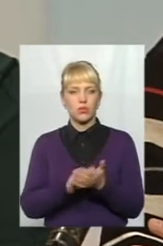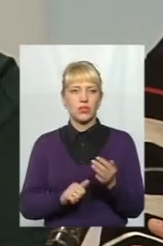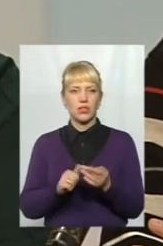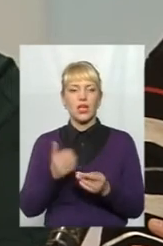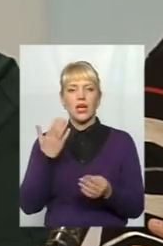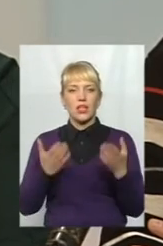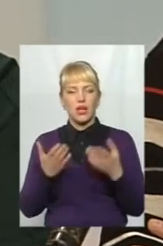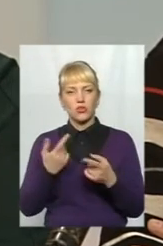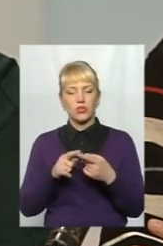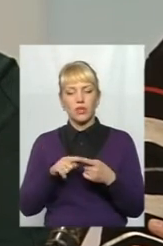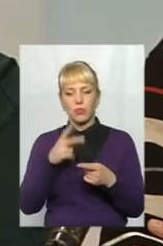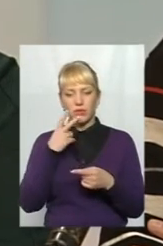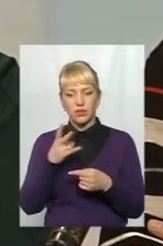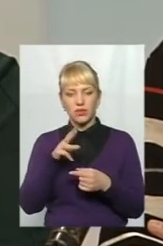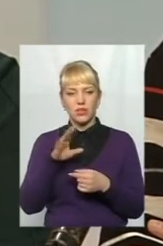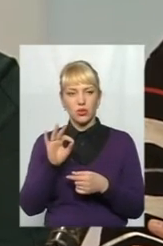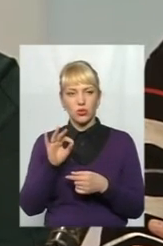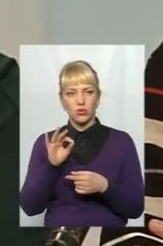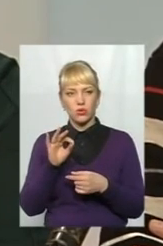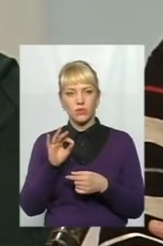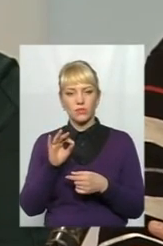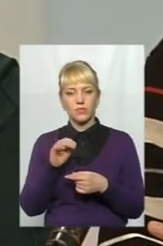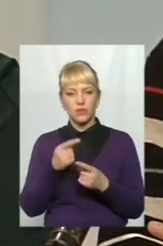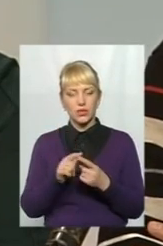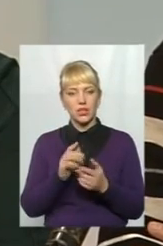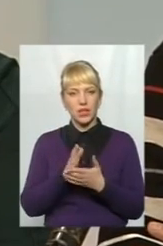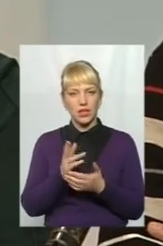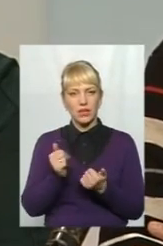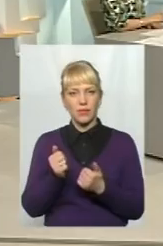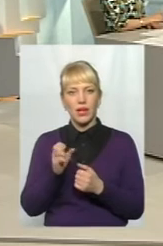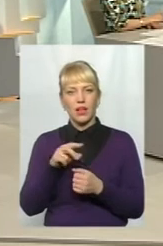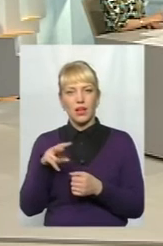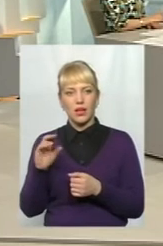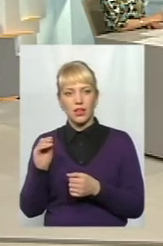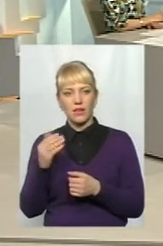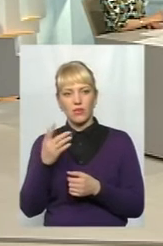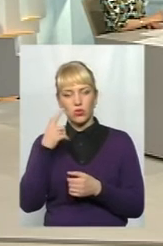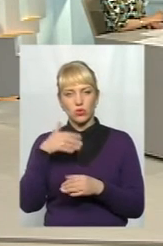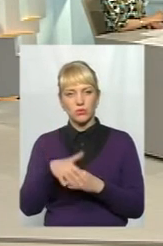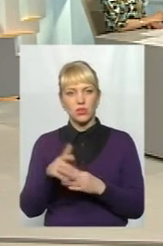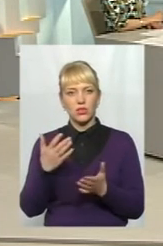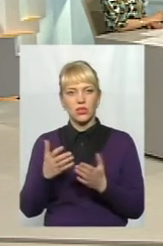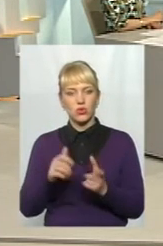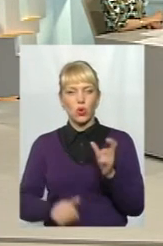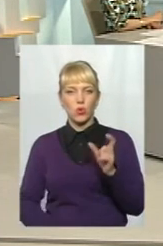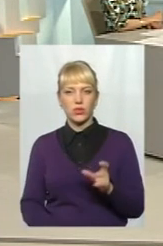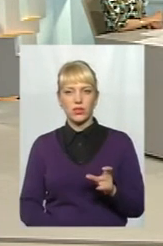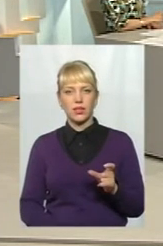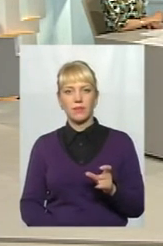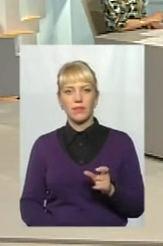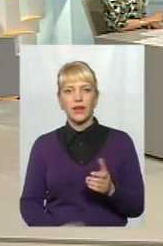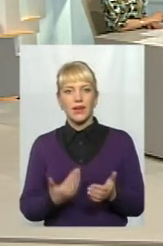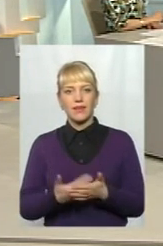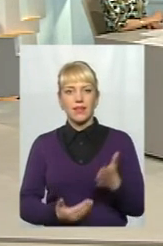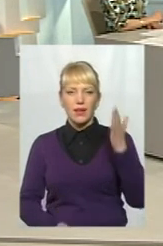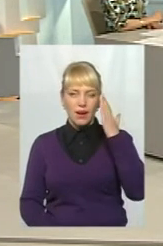якщо на це подивитися, то трудності, наприклад, сьогодні є. Але, розумієте, якщо людина, хист є